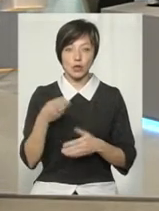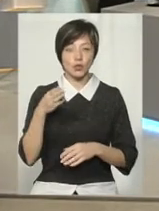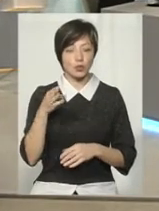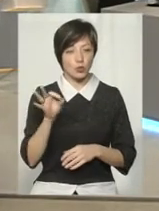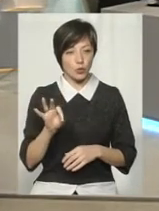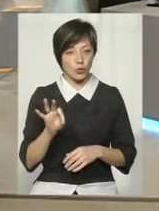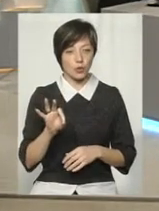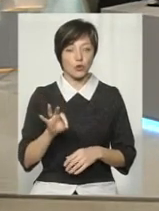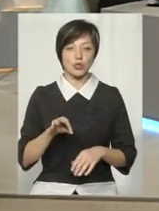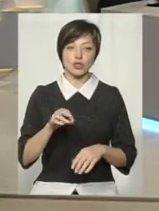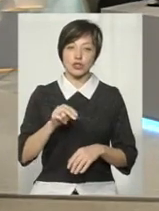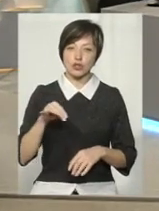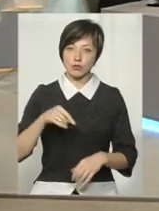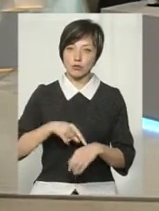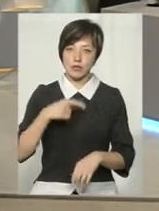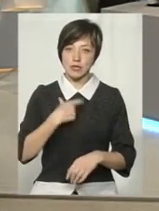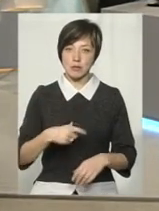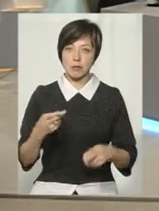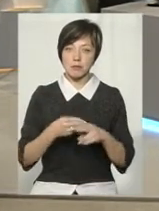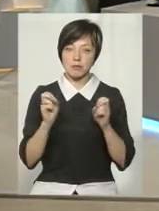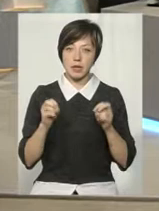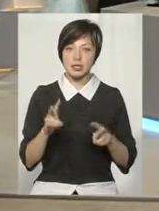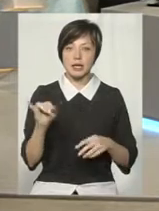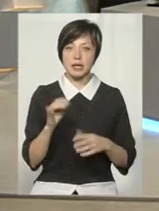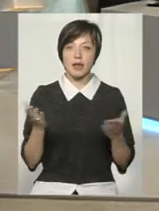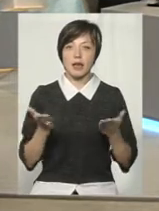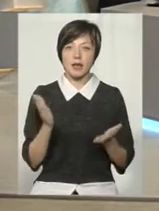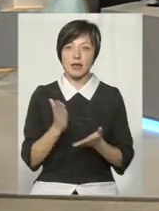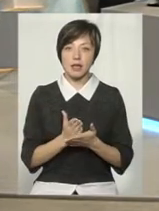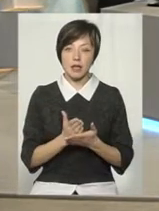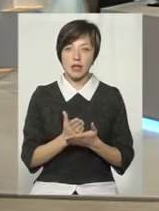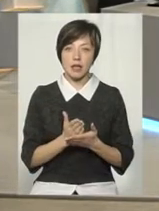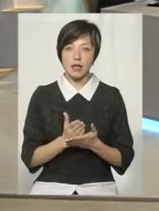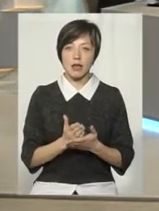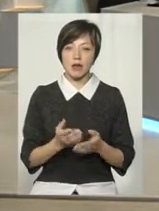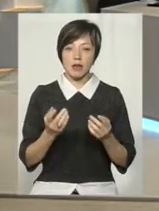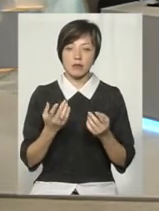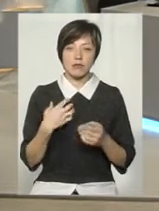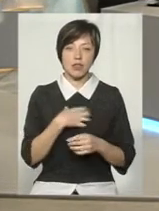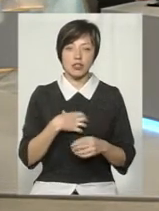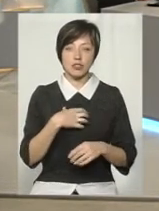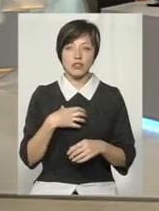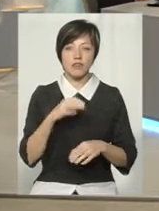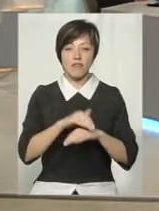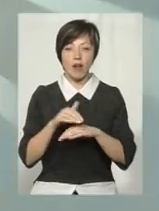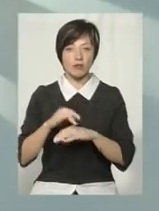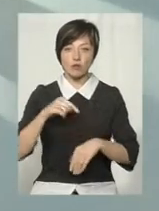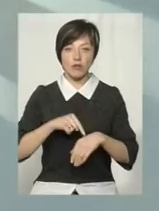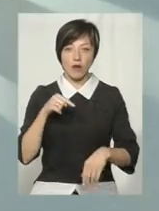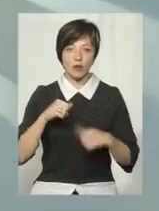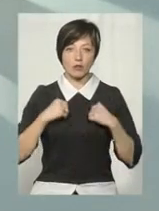чи почувають вони себе в безпеці і які є такі кричущі фактори, чому не почувають себе в безпеці?